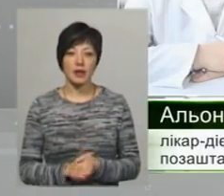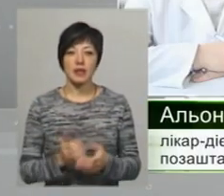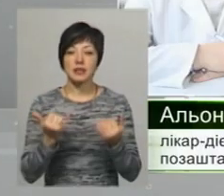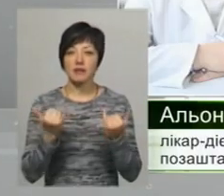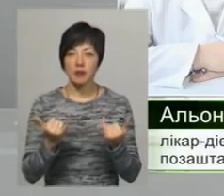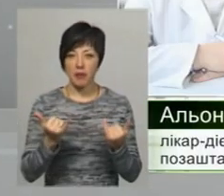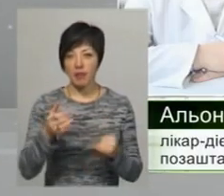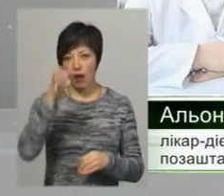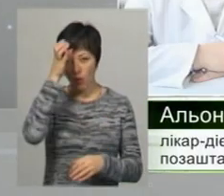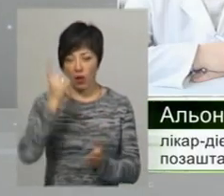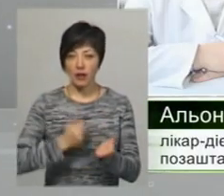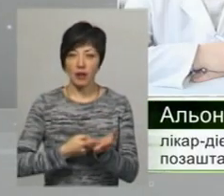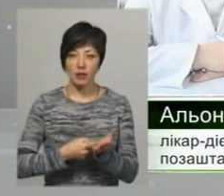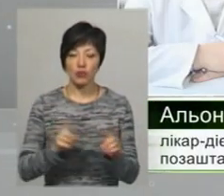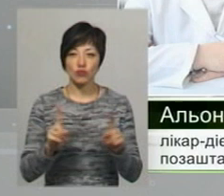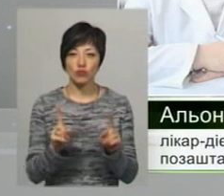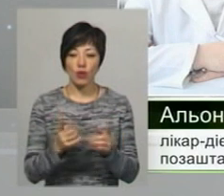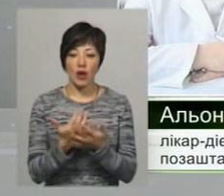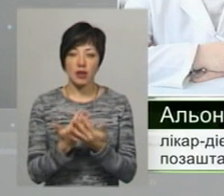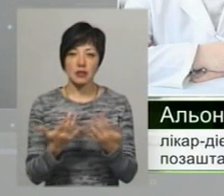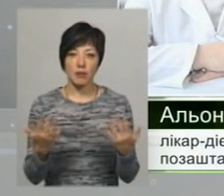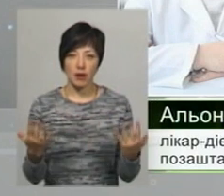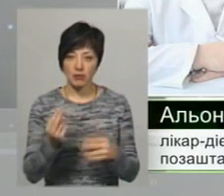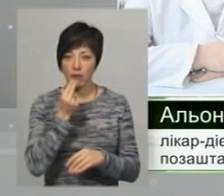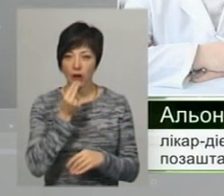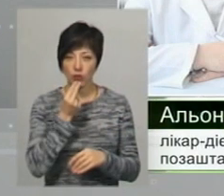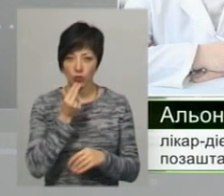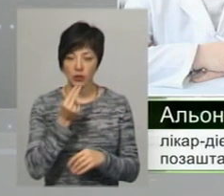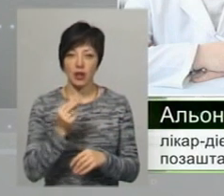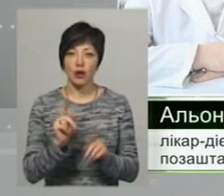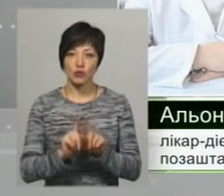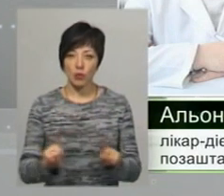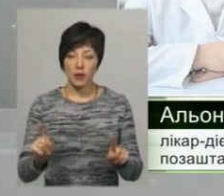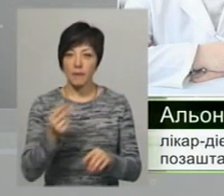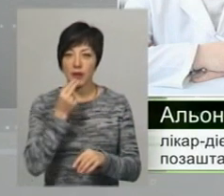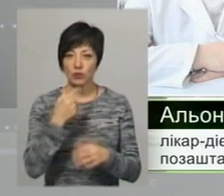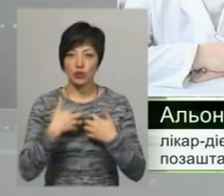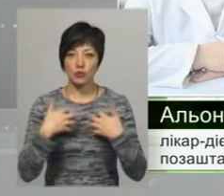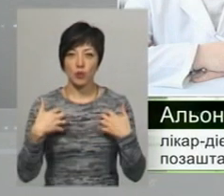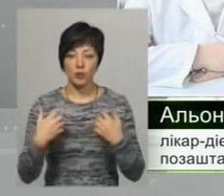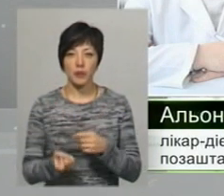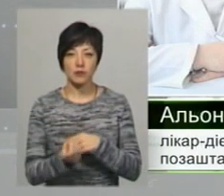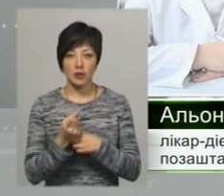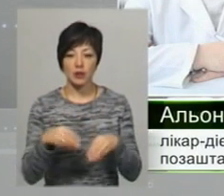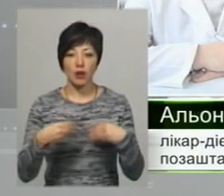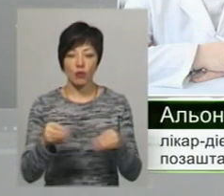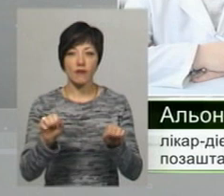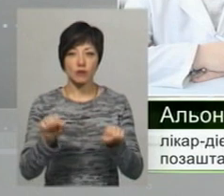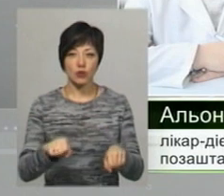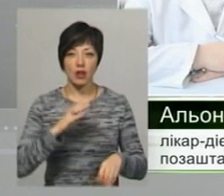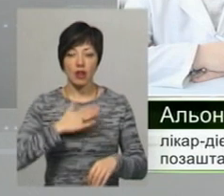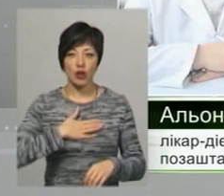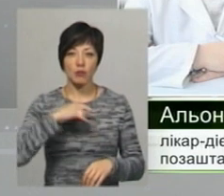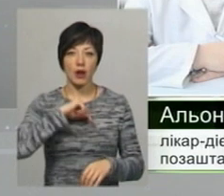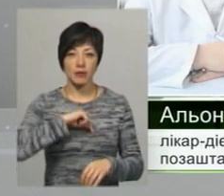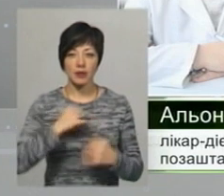доказала, що тільки саме разнообразні продукти, і особливо продукти животного происхождения, дають можливість нашому